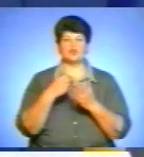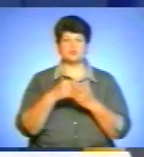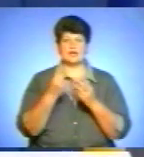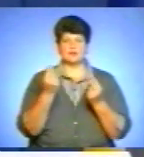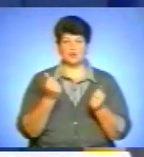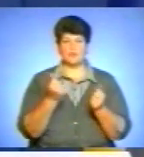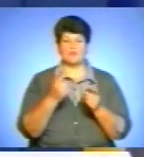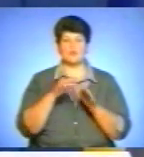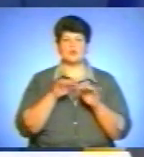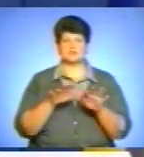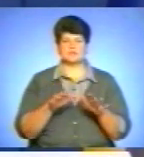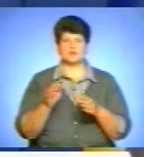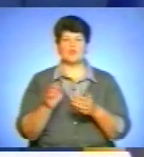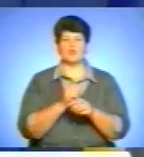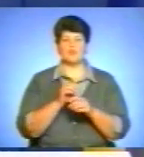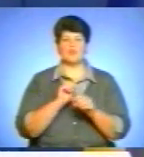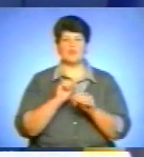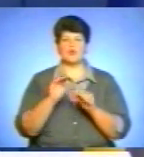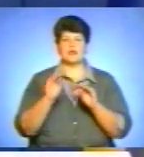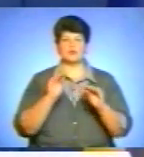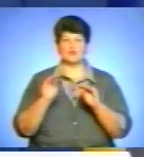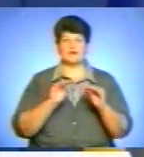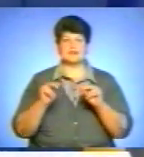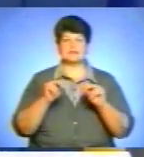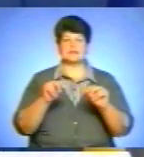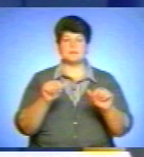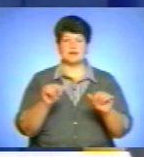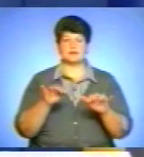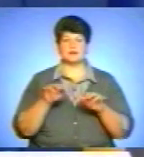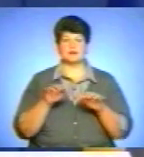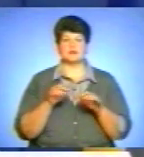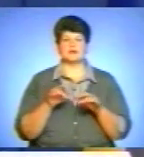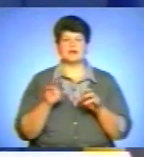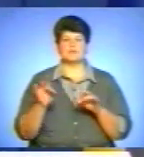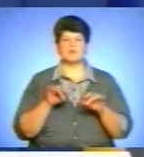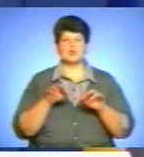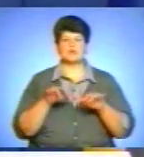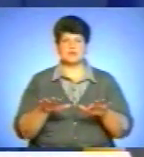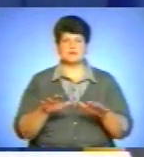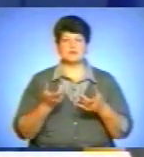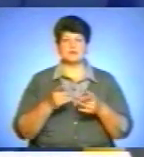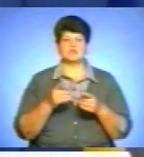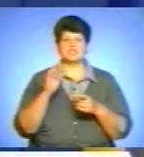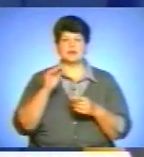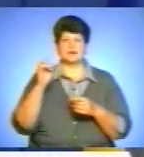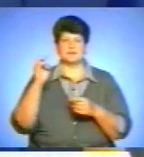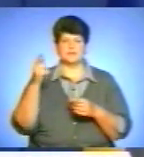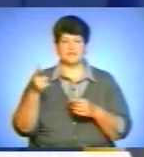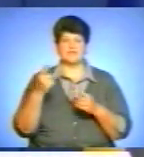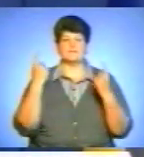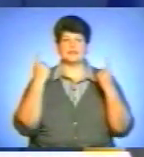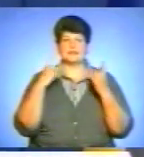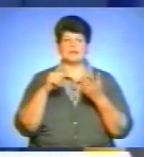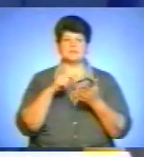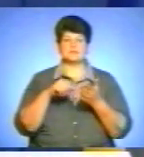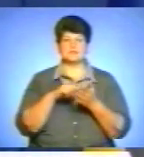упорядкування земельних відносин і реформування житлово-комунального асподарства. Великі міста мають